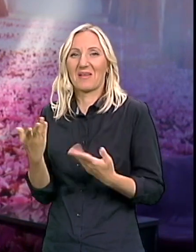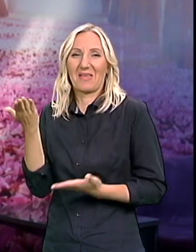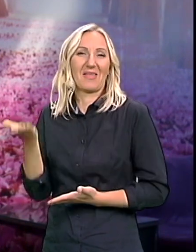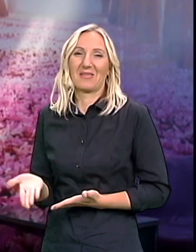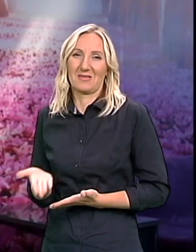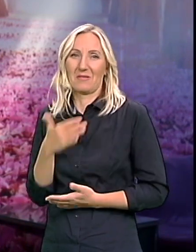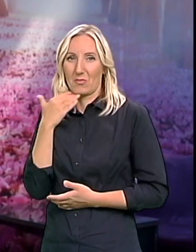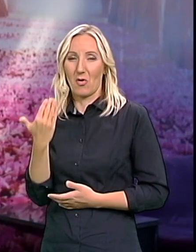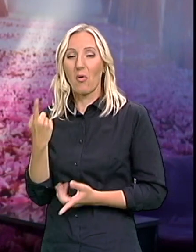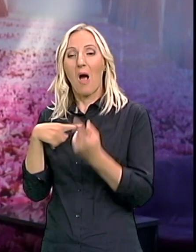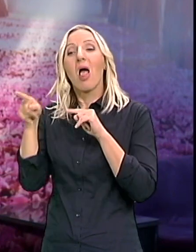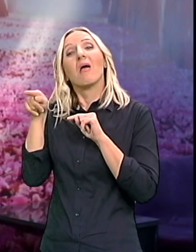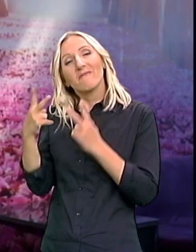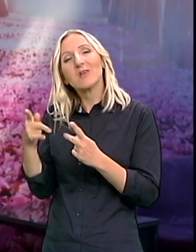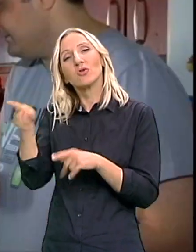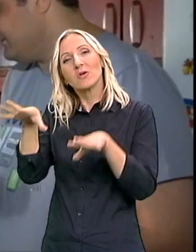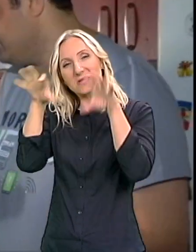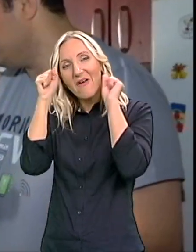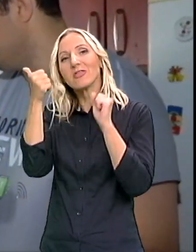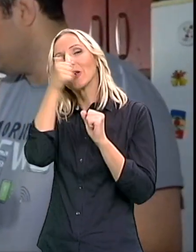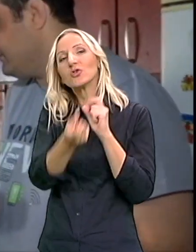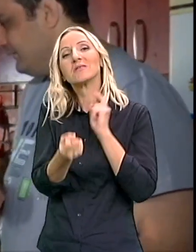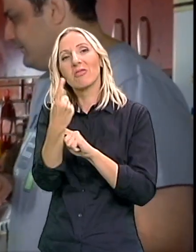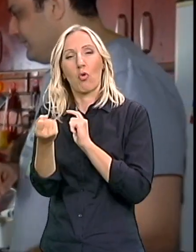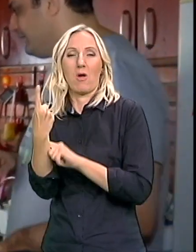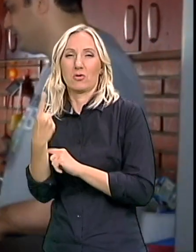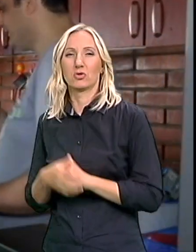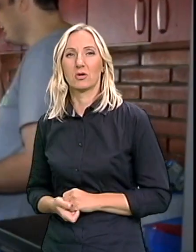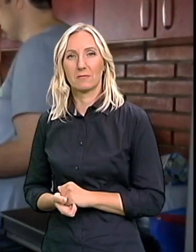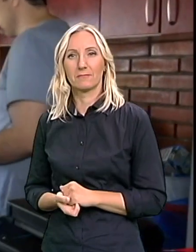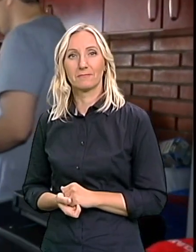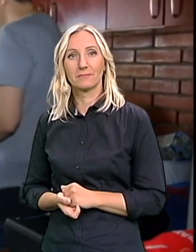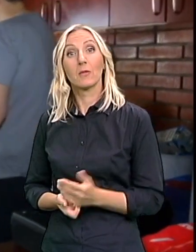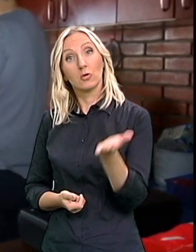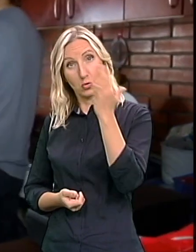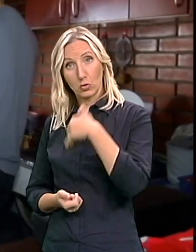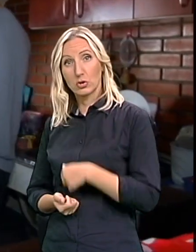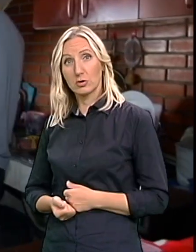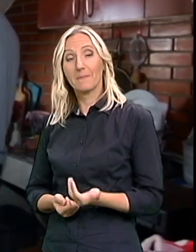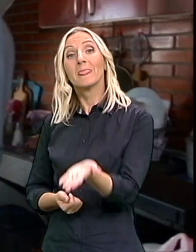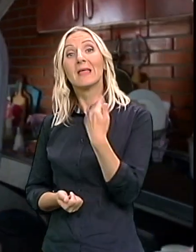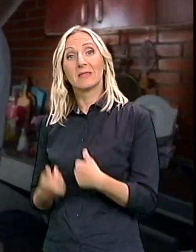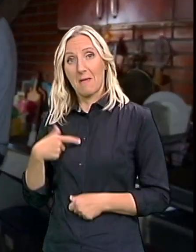da sve shvata o čemu se radi Dođi da ovde Daj makaze